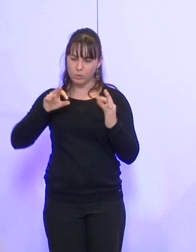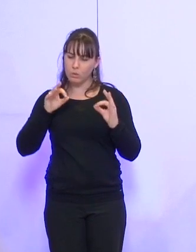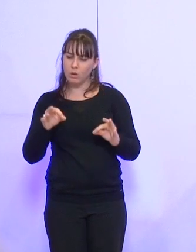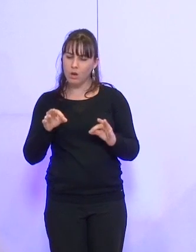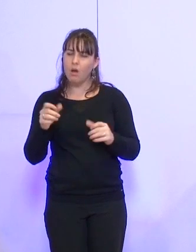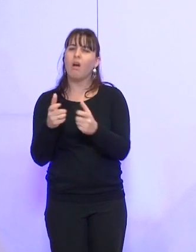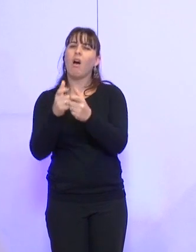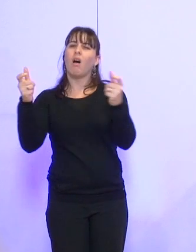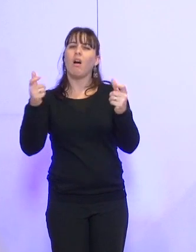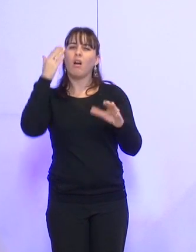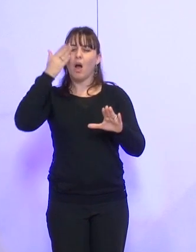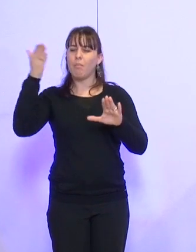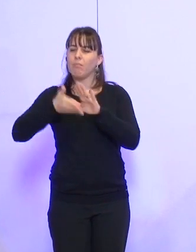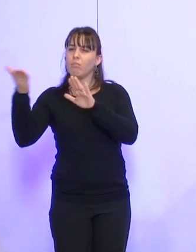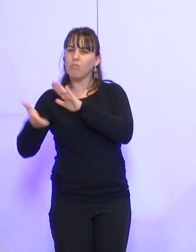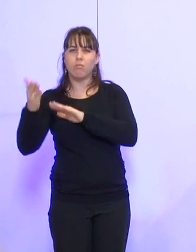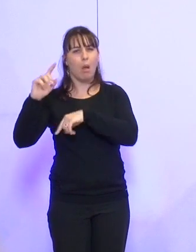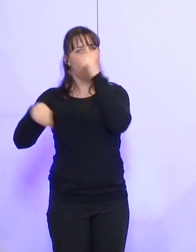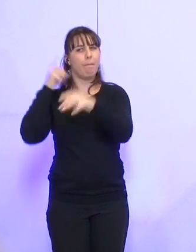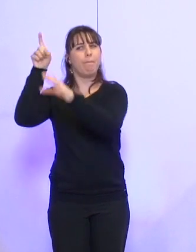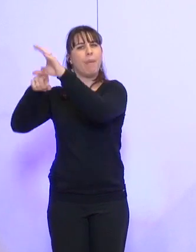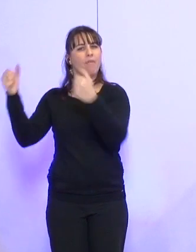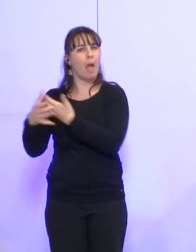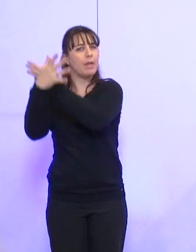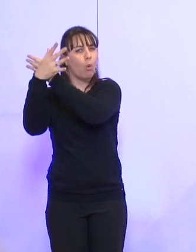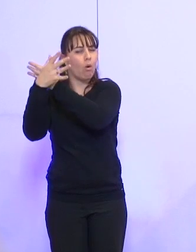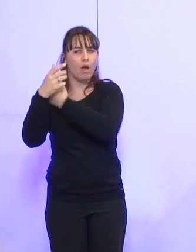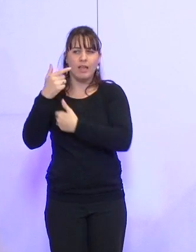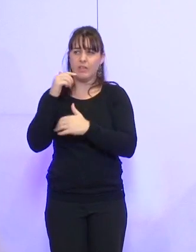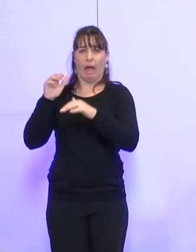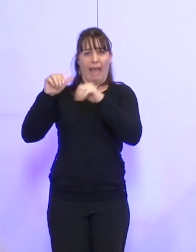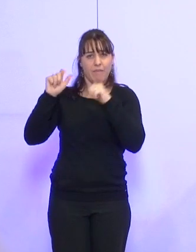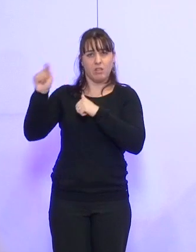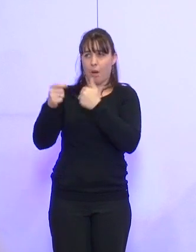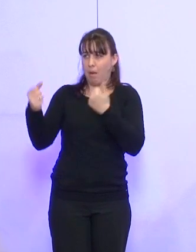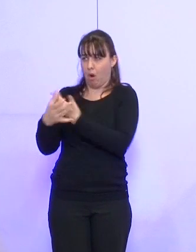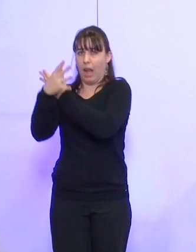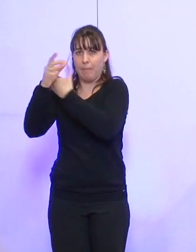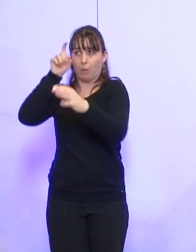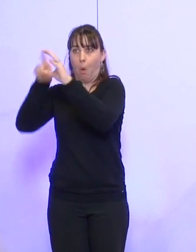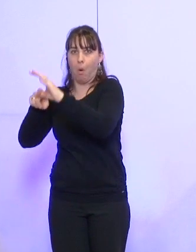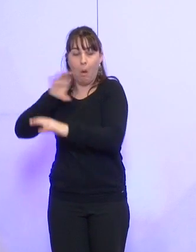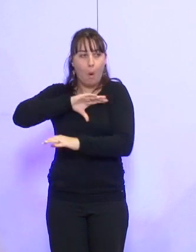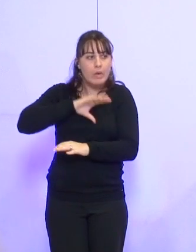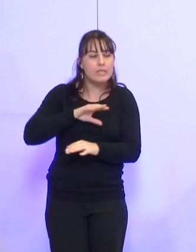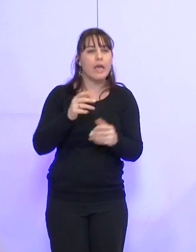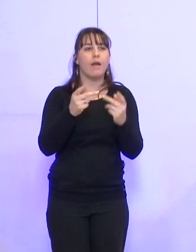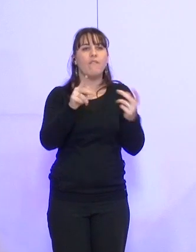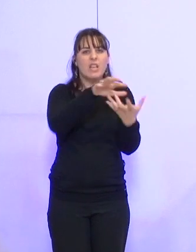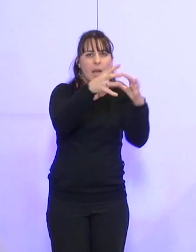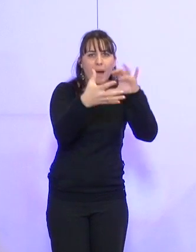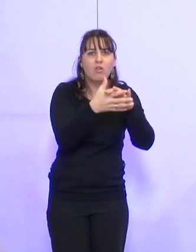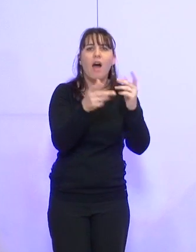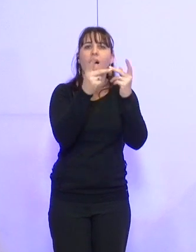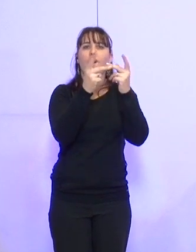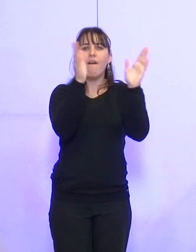abattoirs passaient sous la compétence de la métro. Et finalement, pour ne que ça passe sous la compétence de la métro, on essaie de contacter Saint-Marcelin, la vallée de la Bourne, pour qu